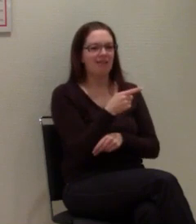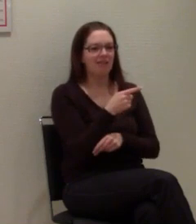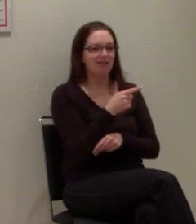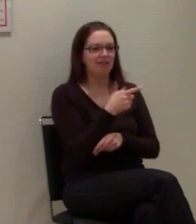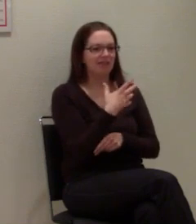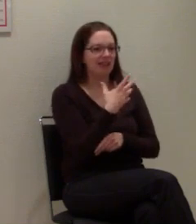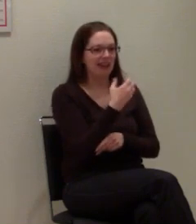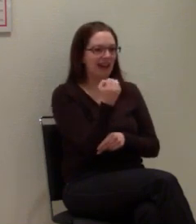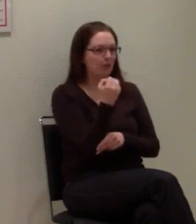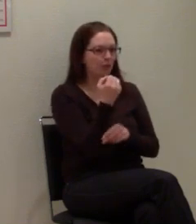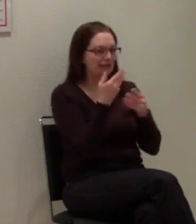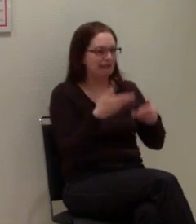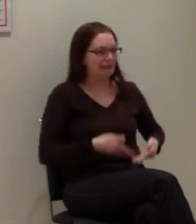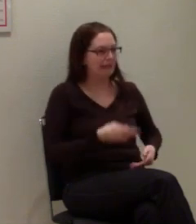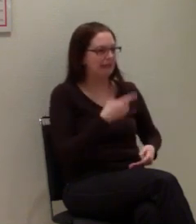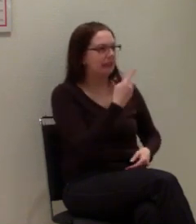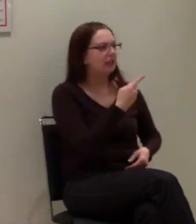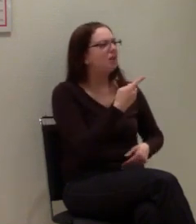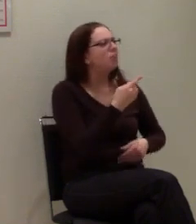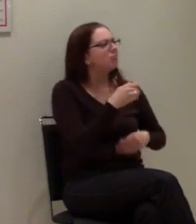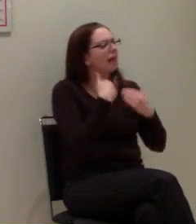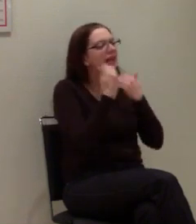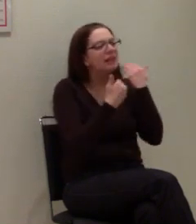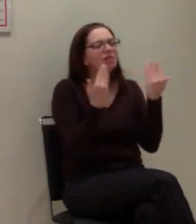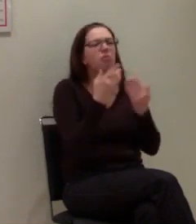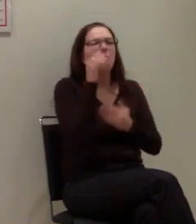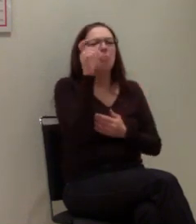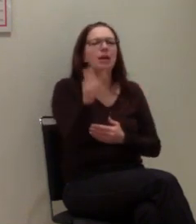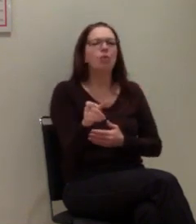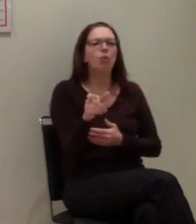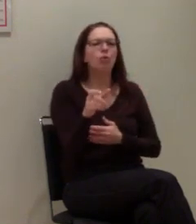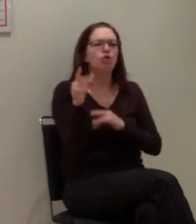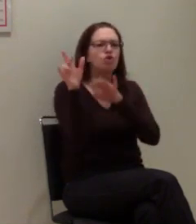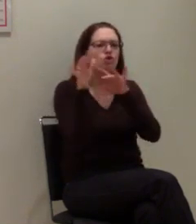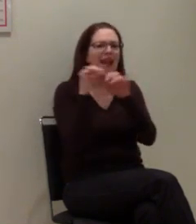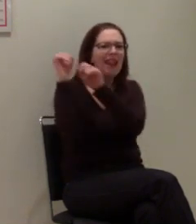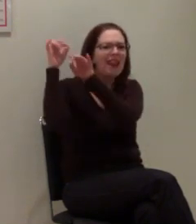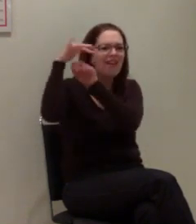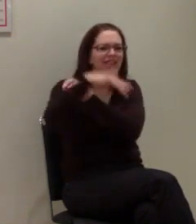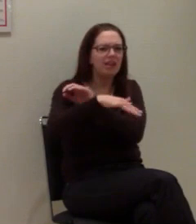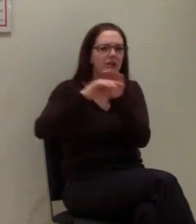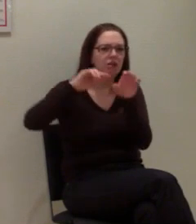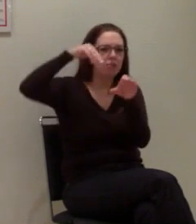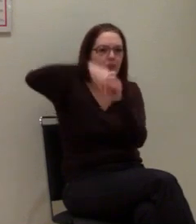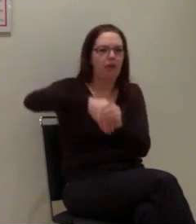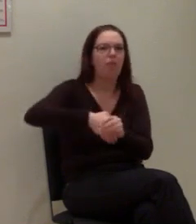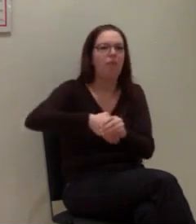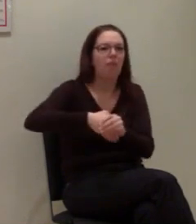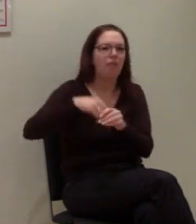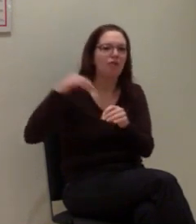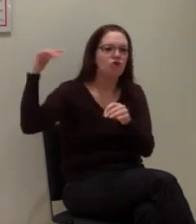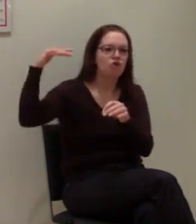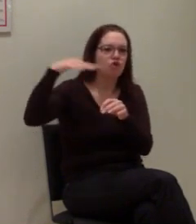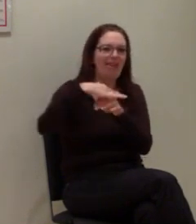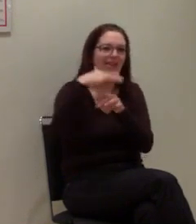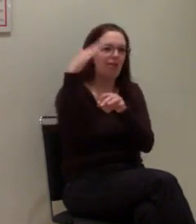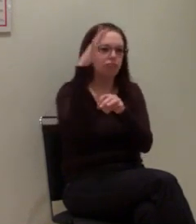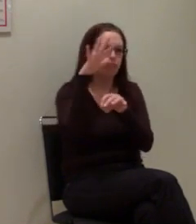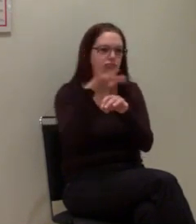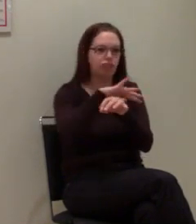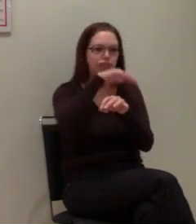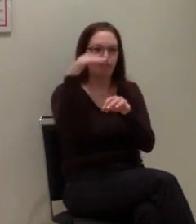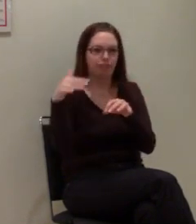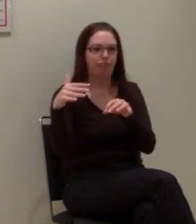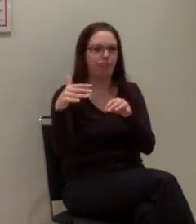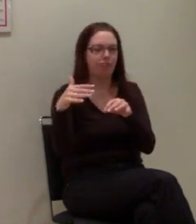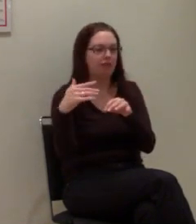in einer Lawine verschüttet war, konnte natürlich nicht mehr telefonieren, weil er im Schnee eingeklemmt